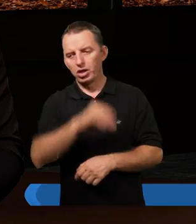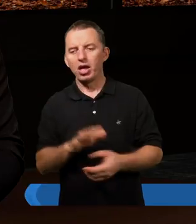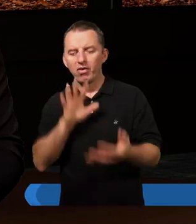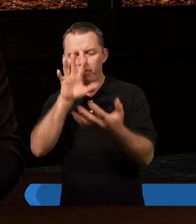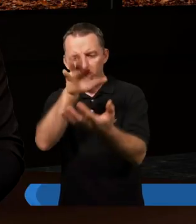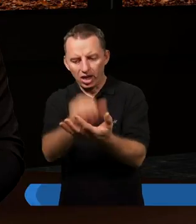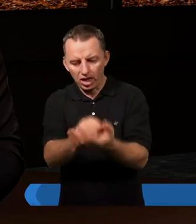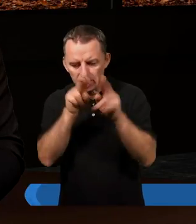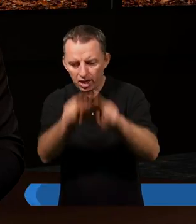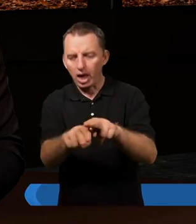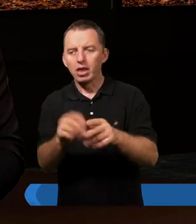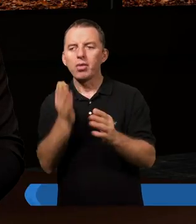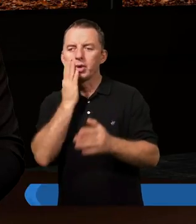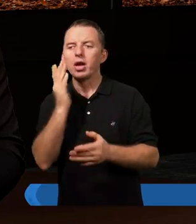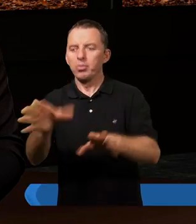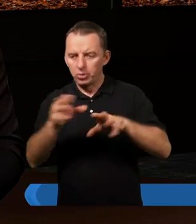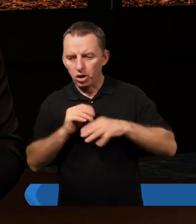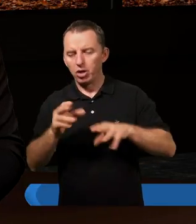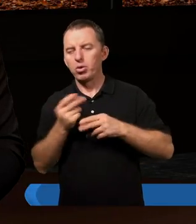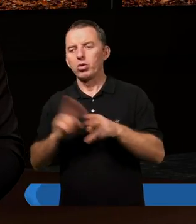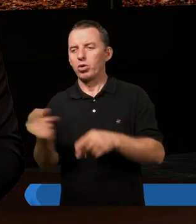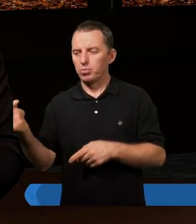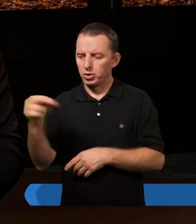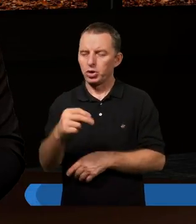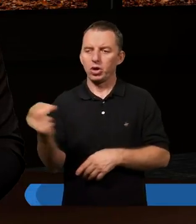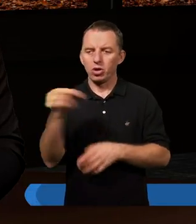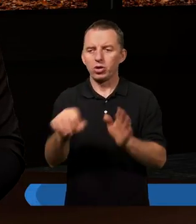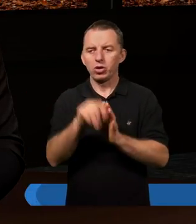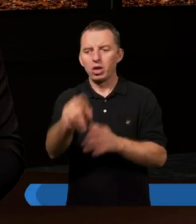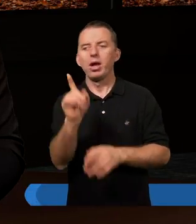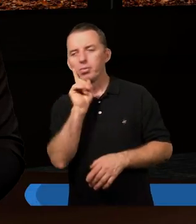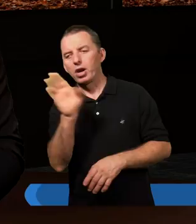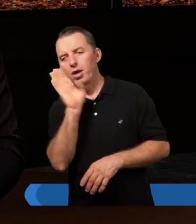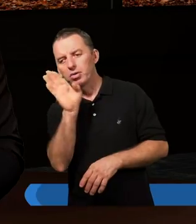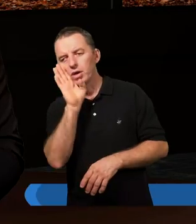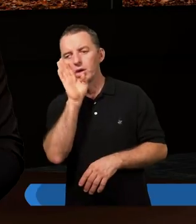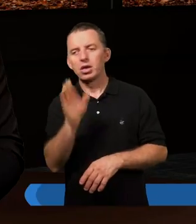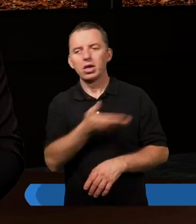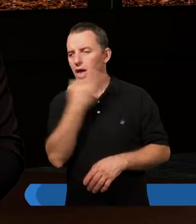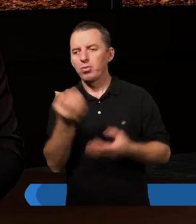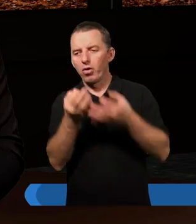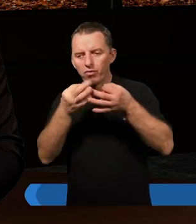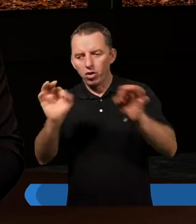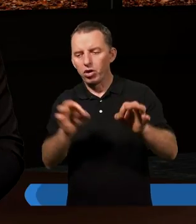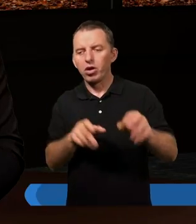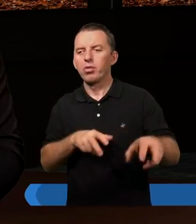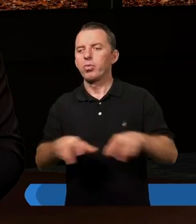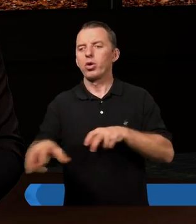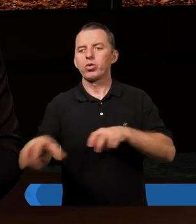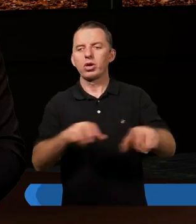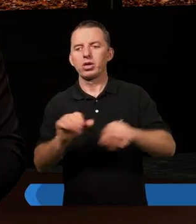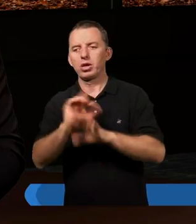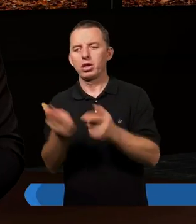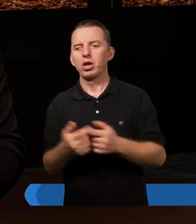wynajętym mieszkaniu i przyjmował wszystkich, którzy przychodzili do niego. On prawdopodobnie nie miał wolności poruszania się po mieście,